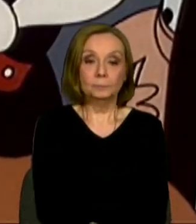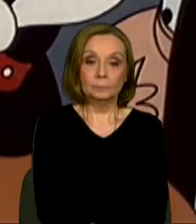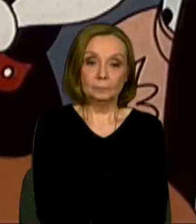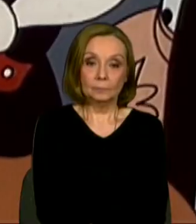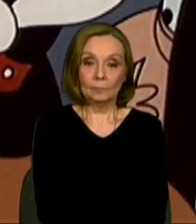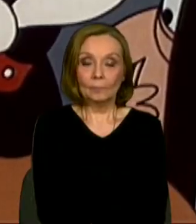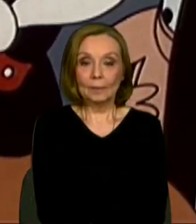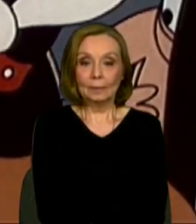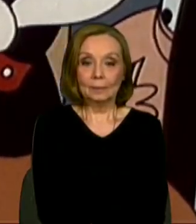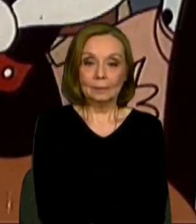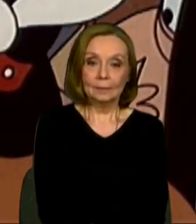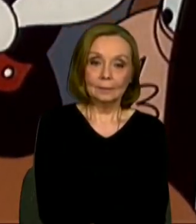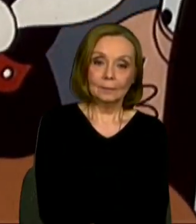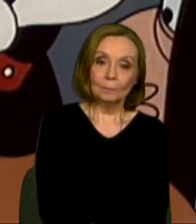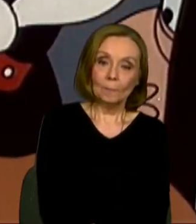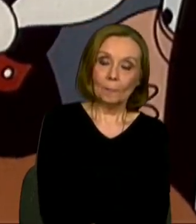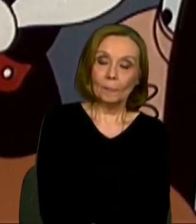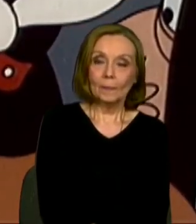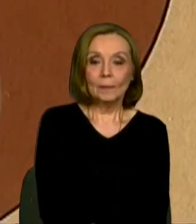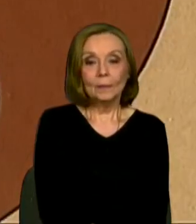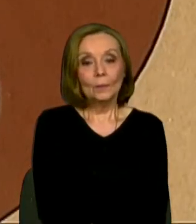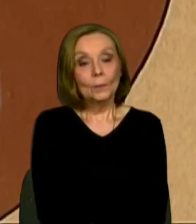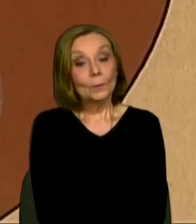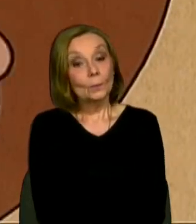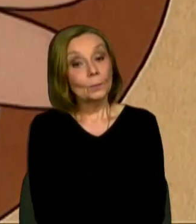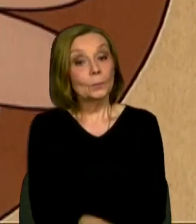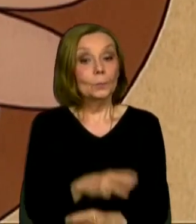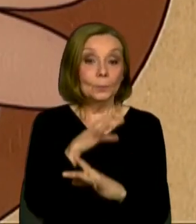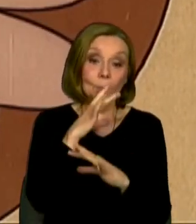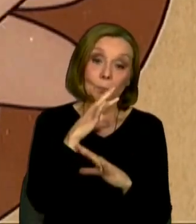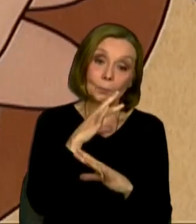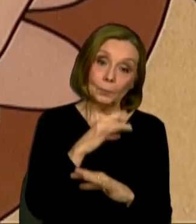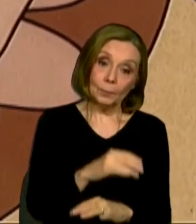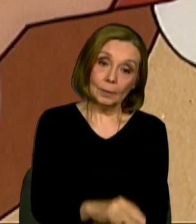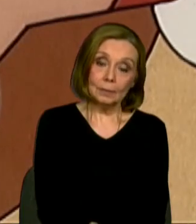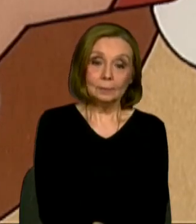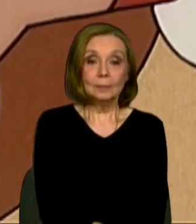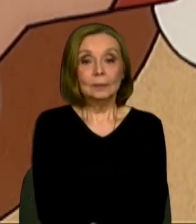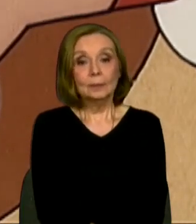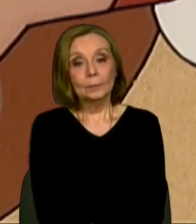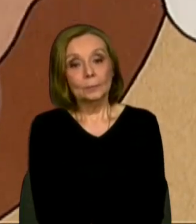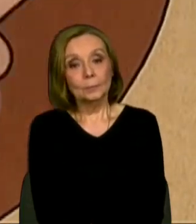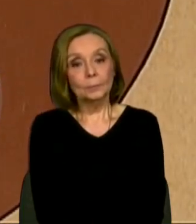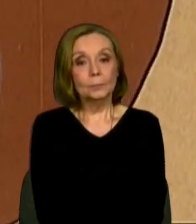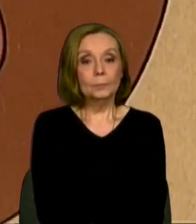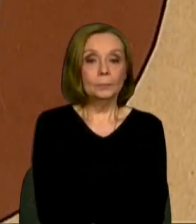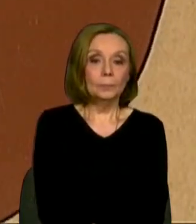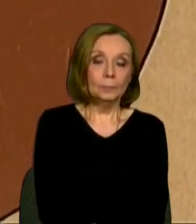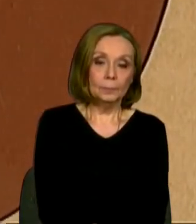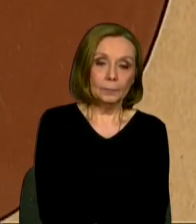Zavrie mi neveríš Ďakujem Zavrie miami Tisík Bude Ahoj OSI